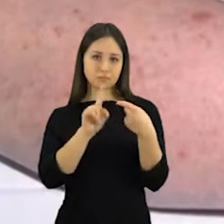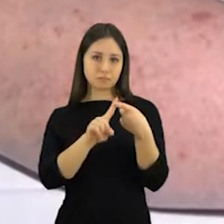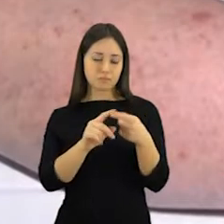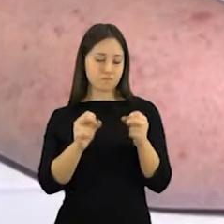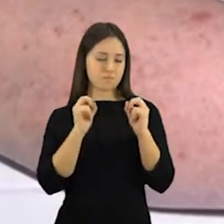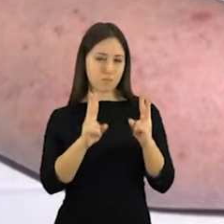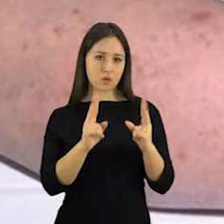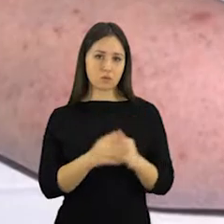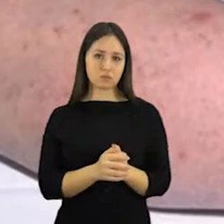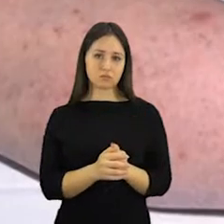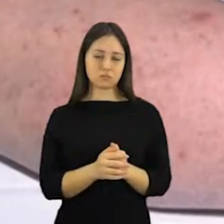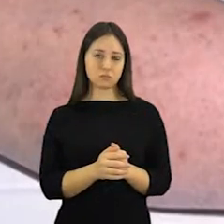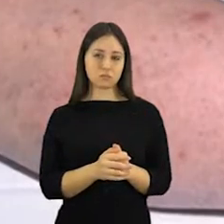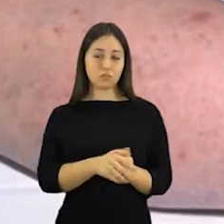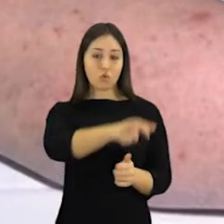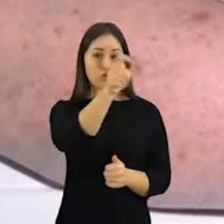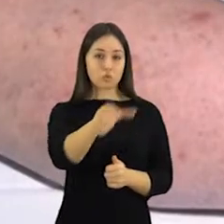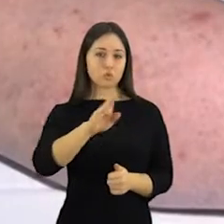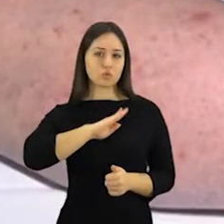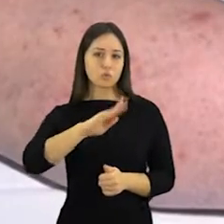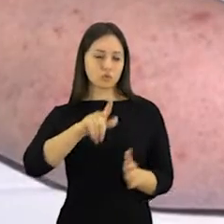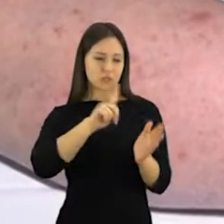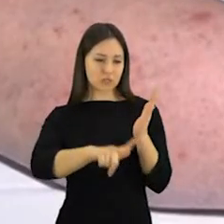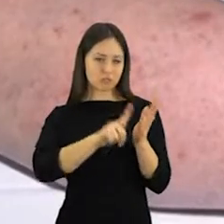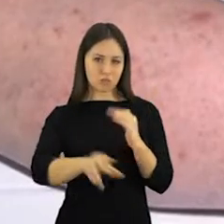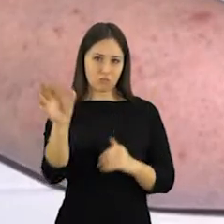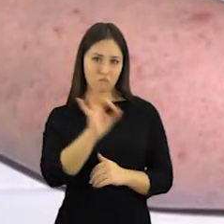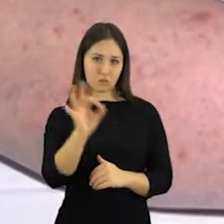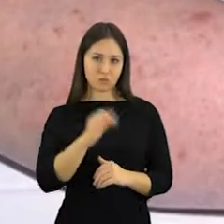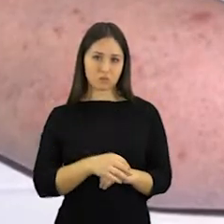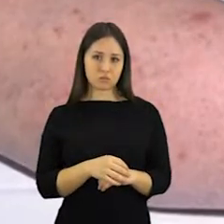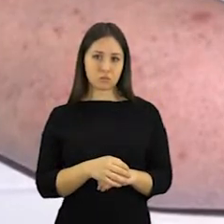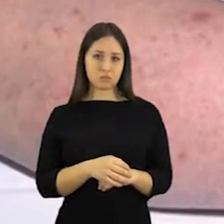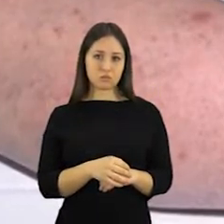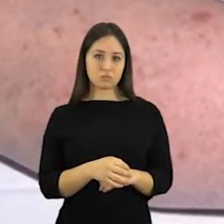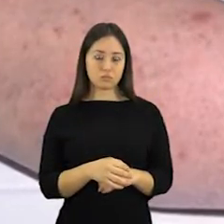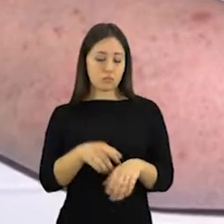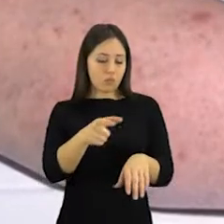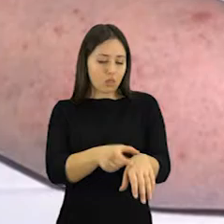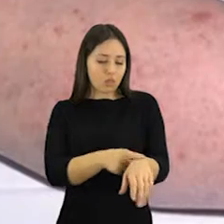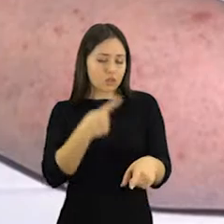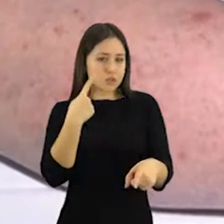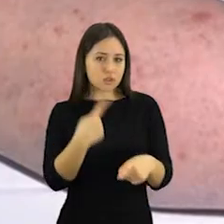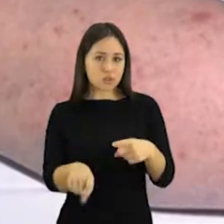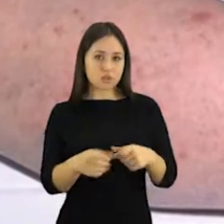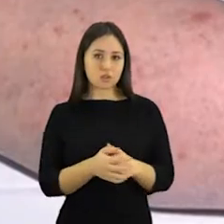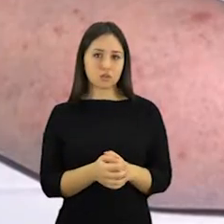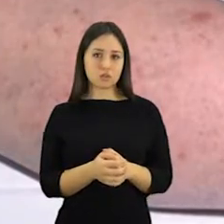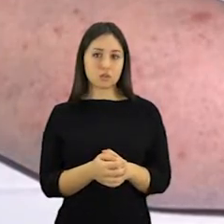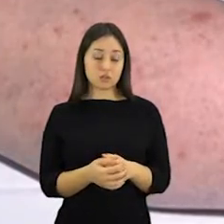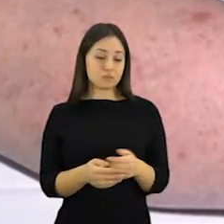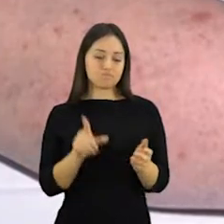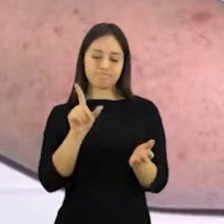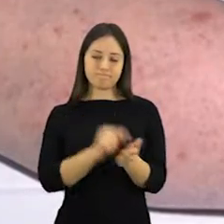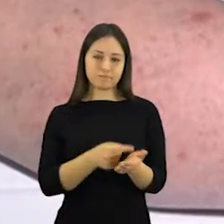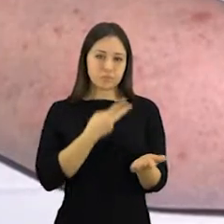pavojingiausia žaibinė, kurios mirštamumas tiekia net 70 procentų. Jos atveju bėrimai atsiranda jų pirmosiomis valandomis, o lyga būtina